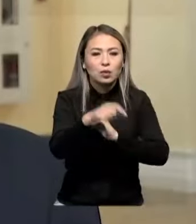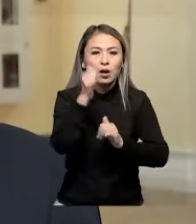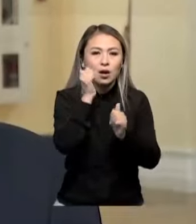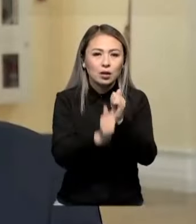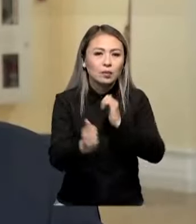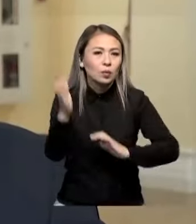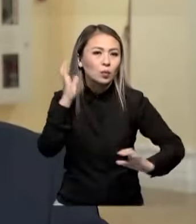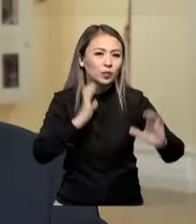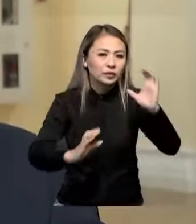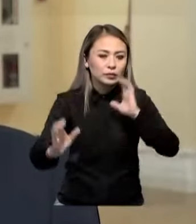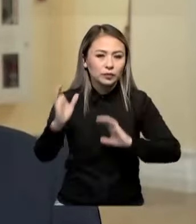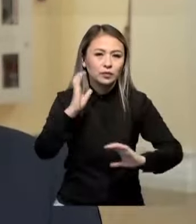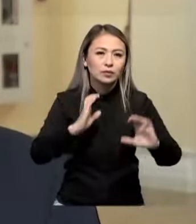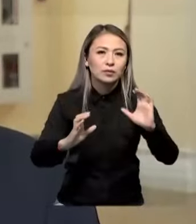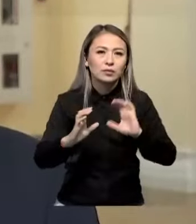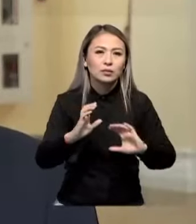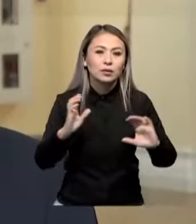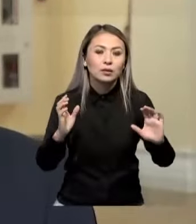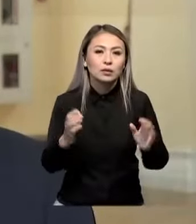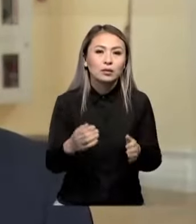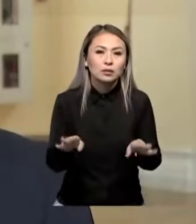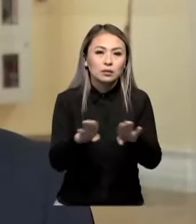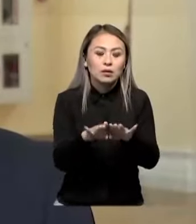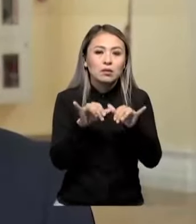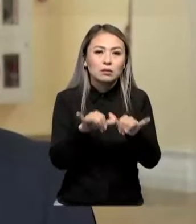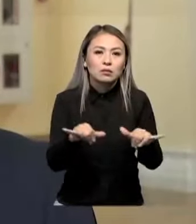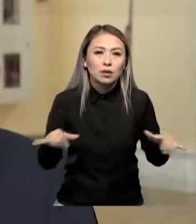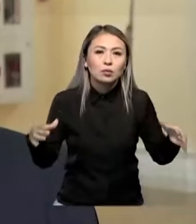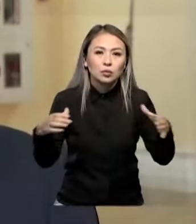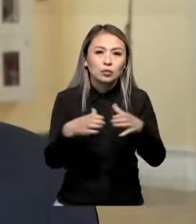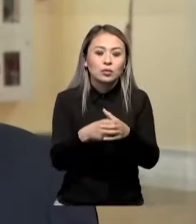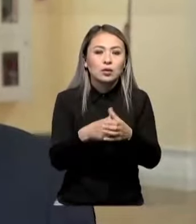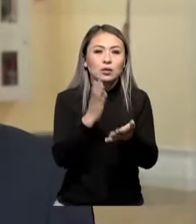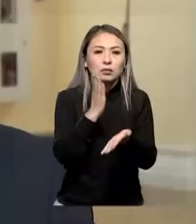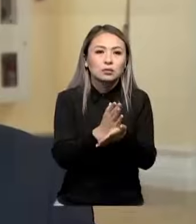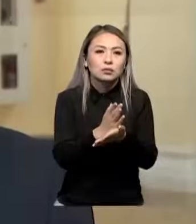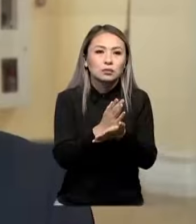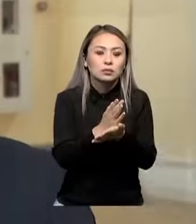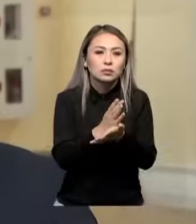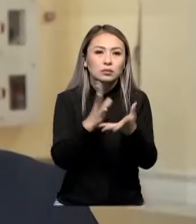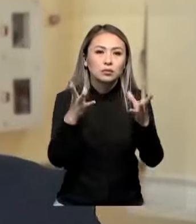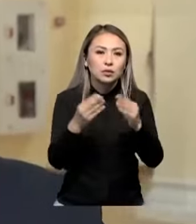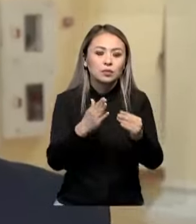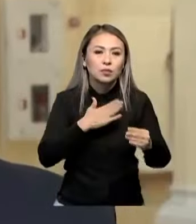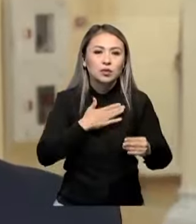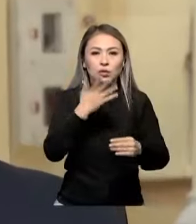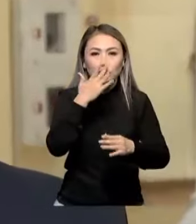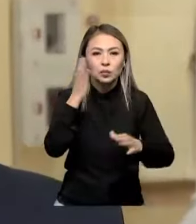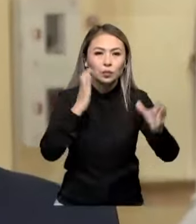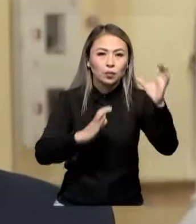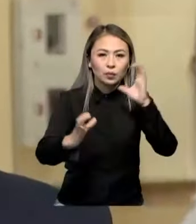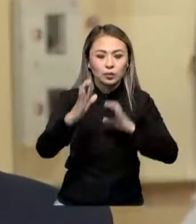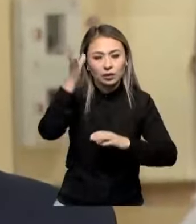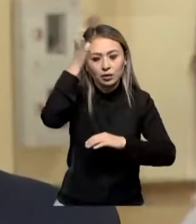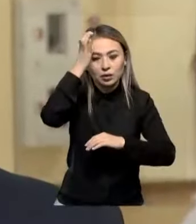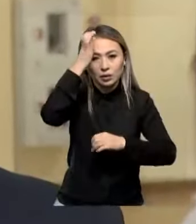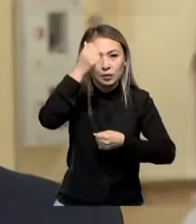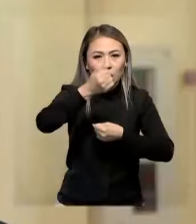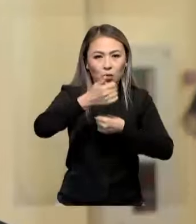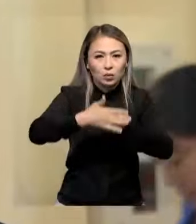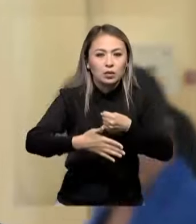университет өз өңірінің даму бағытын анықтайтын. Ал біздің ұлттық университеттеріміз бен ғылымыз ертте